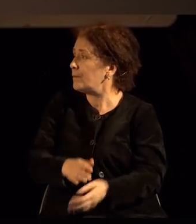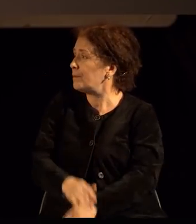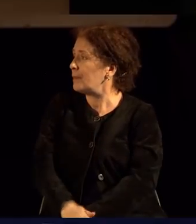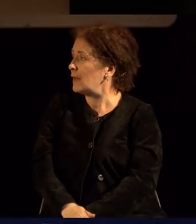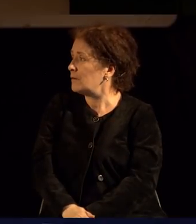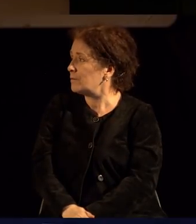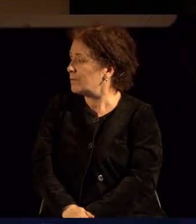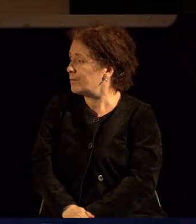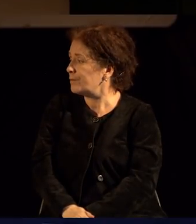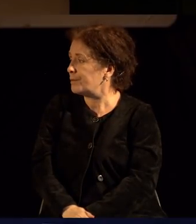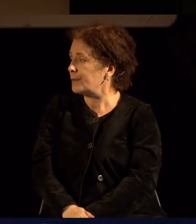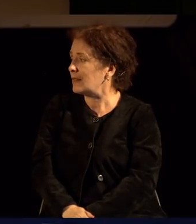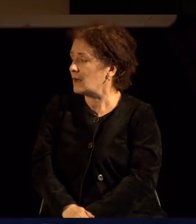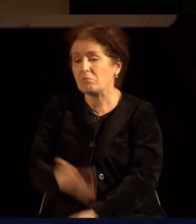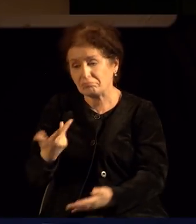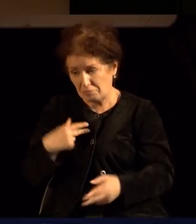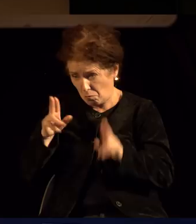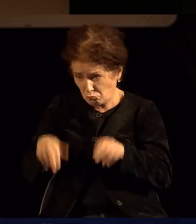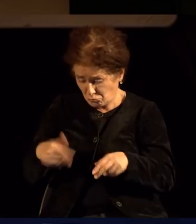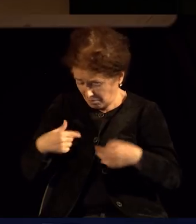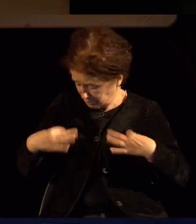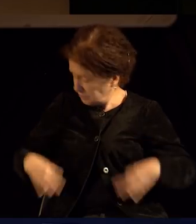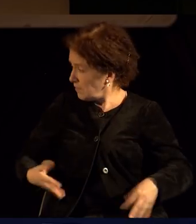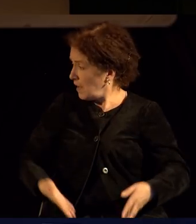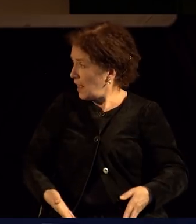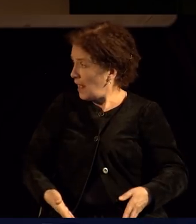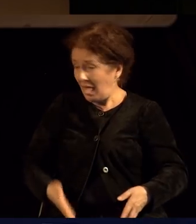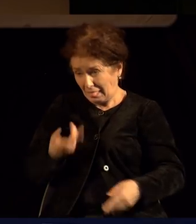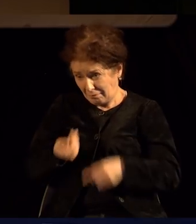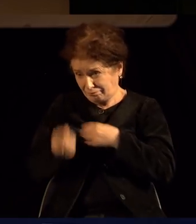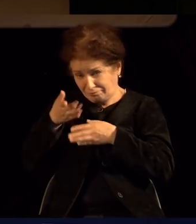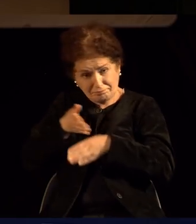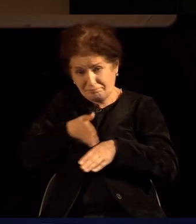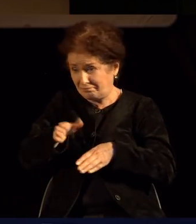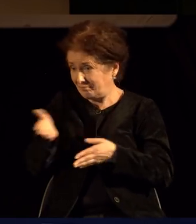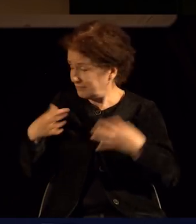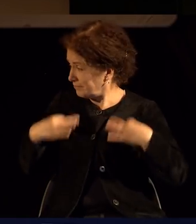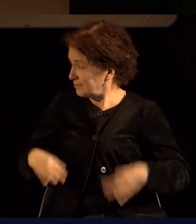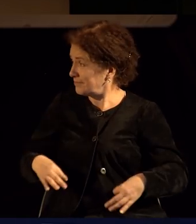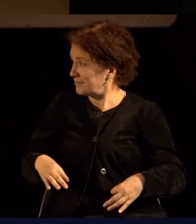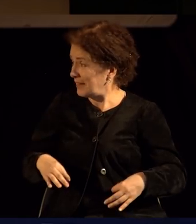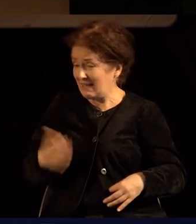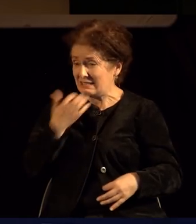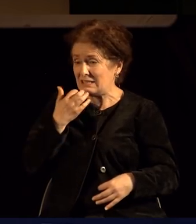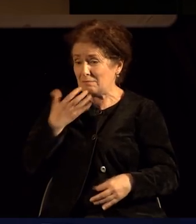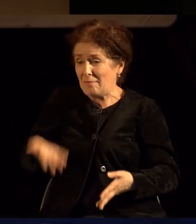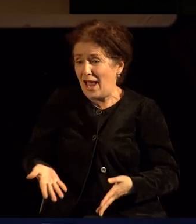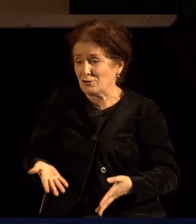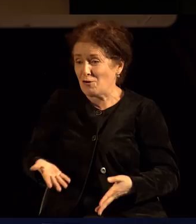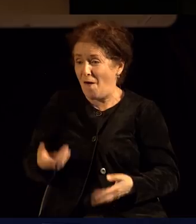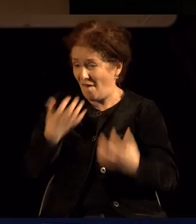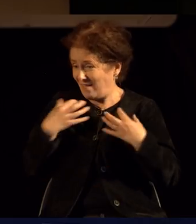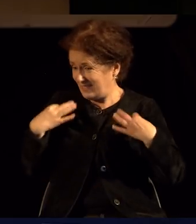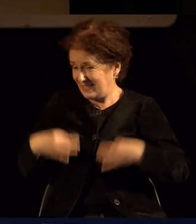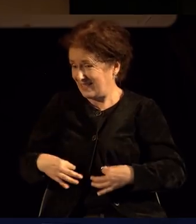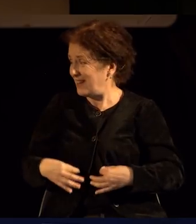Инаку, како би можела некогаш вака да се појавам и да не биде смешно и страшно, освен